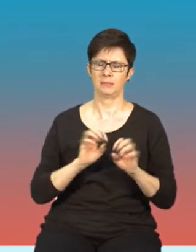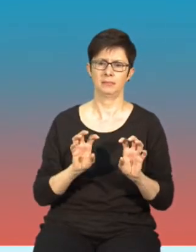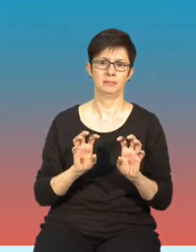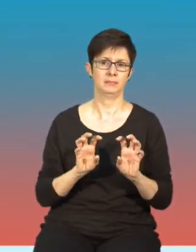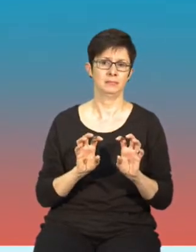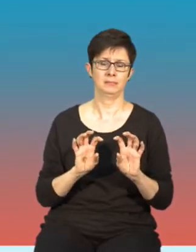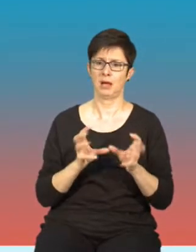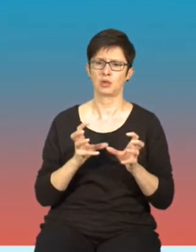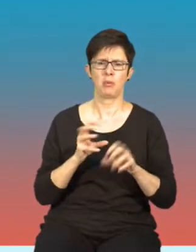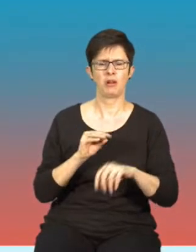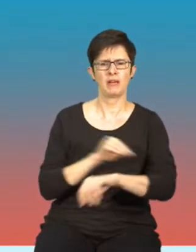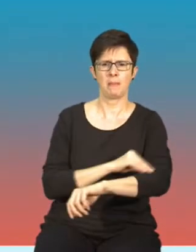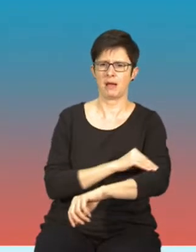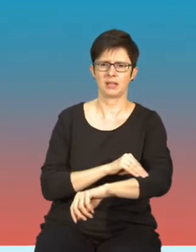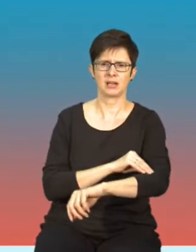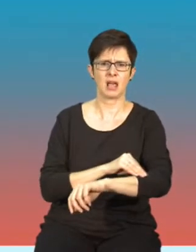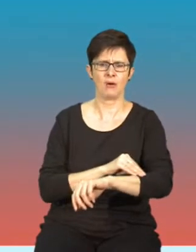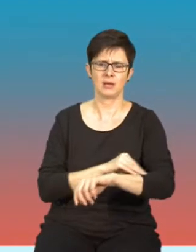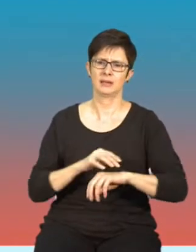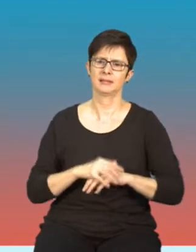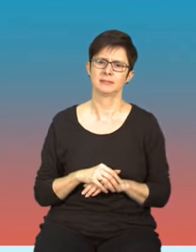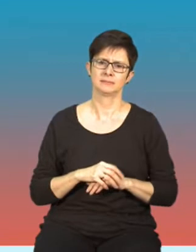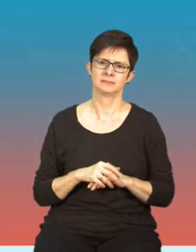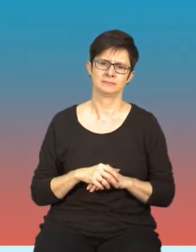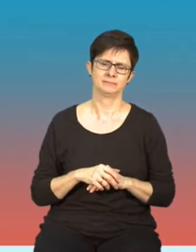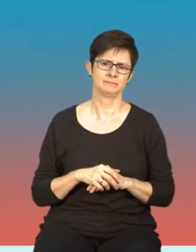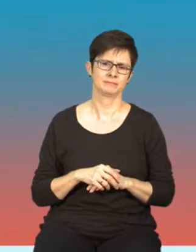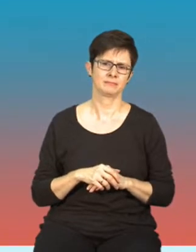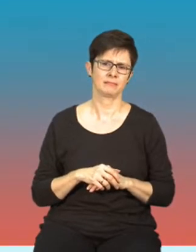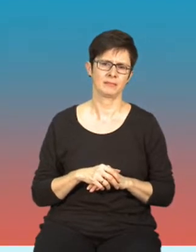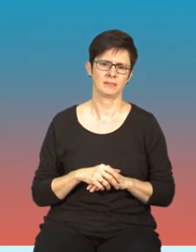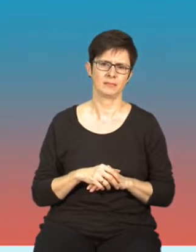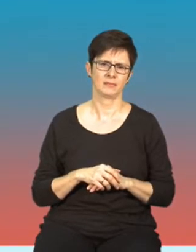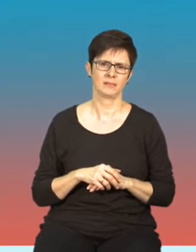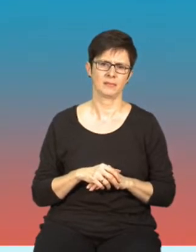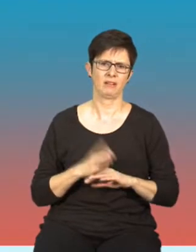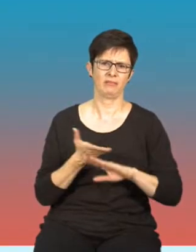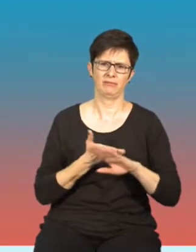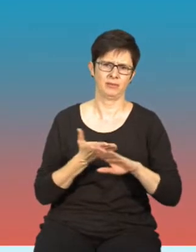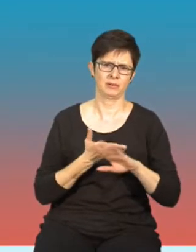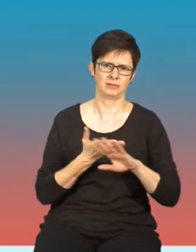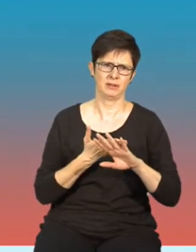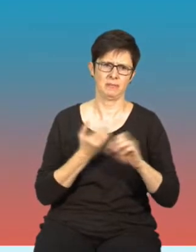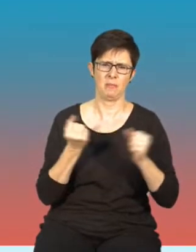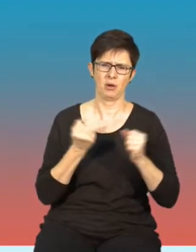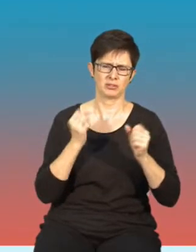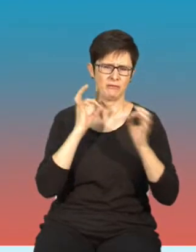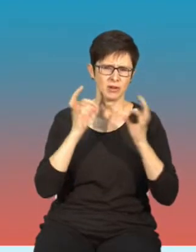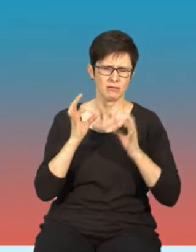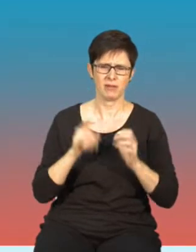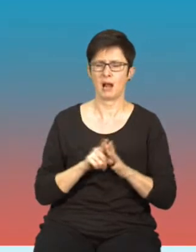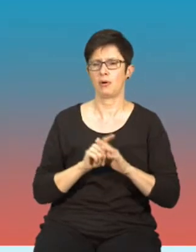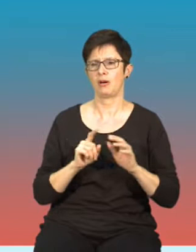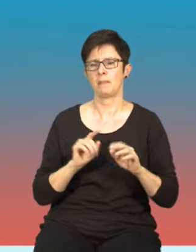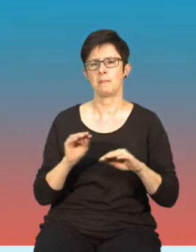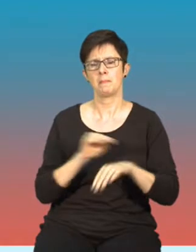materiały medialne, czyli na przykład deepfake'i, czy też materiały,